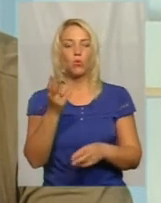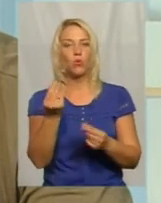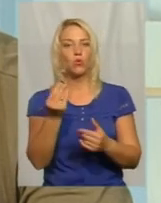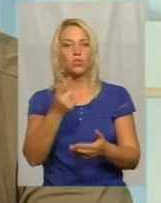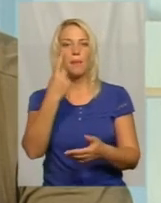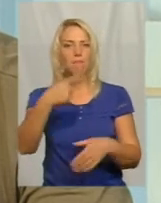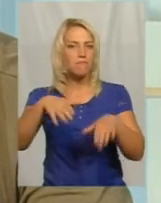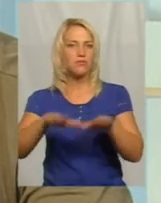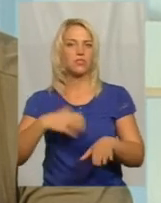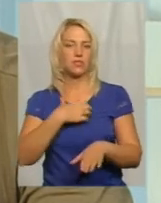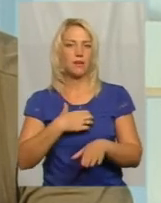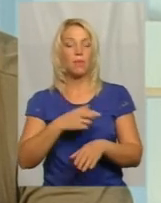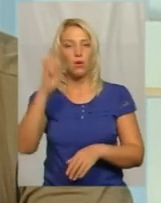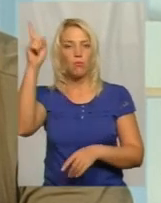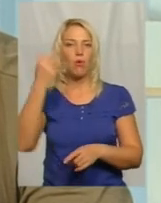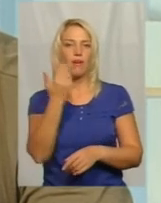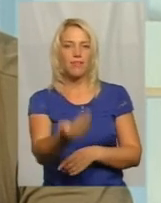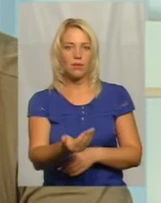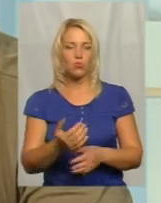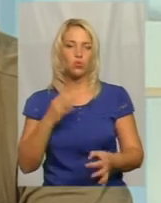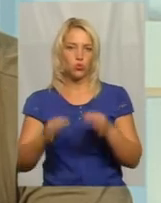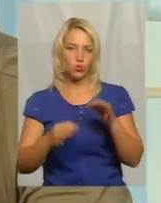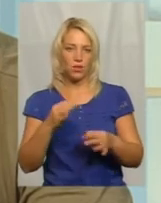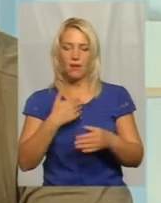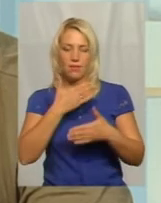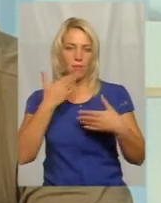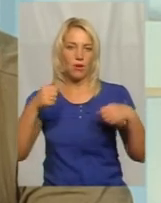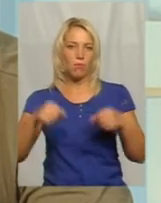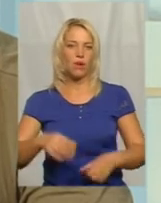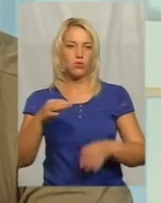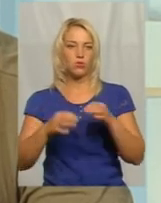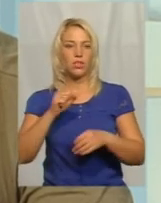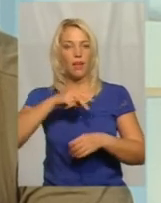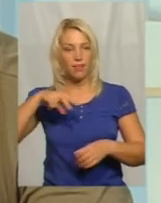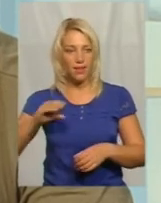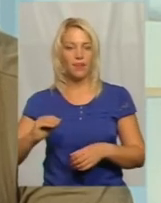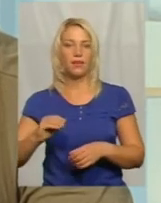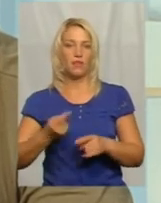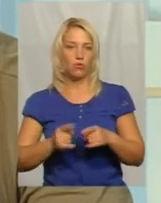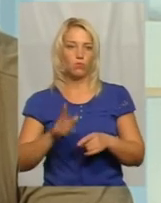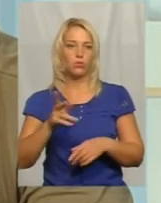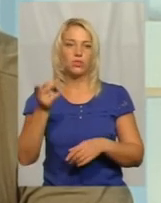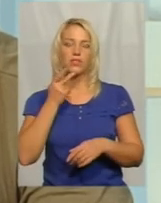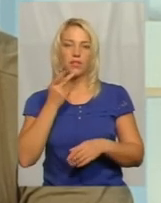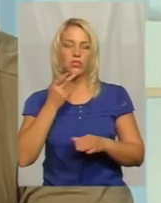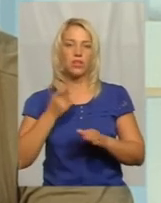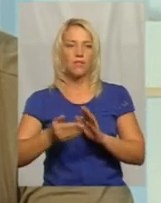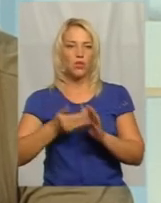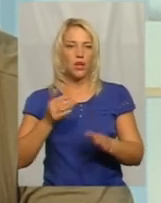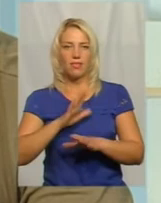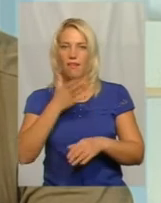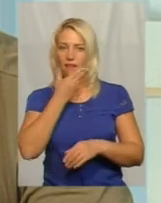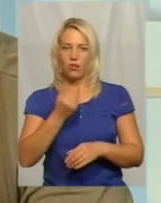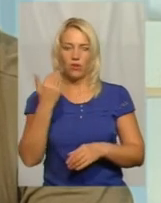першому місці. Бог їм суддя, я не маю права їх судити, але воно завжди буде відгукатися не дуже